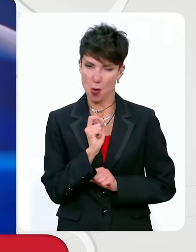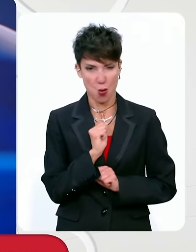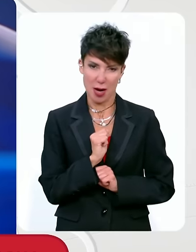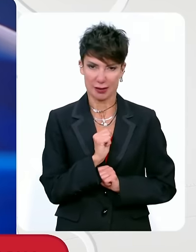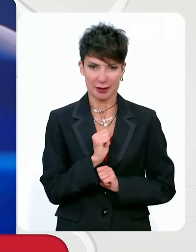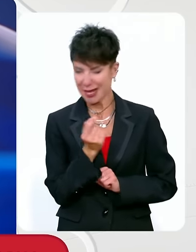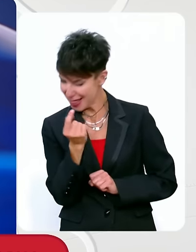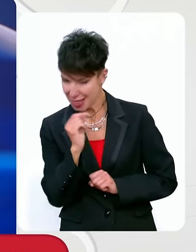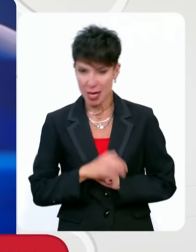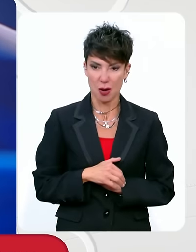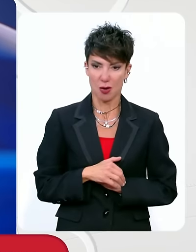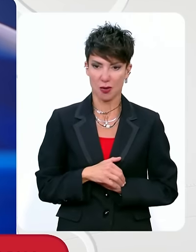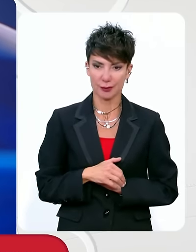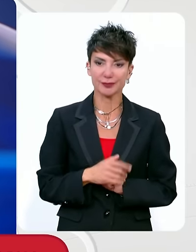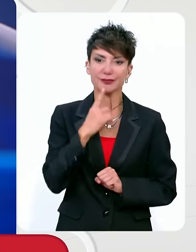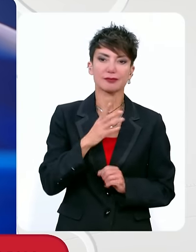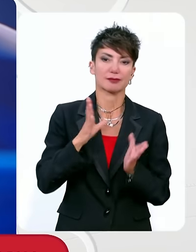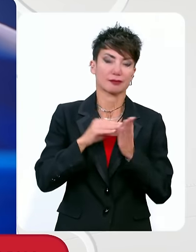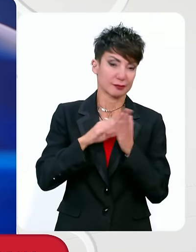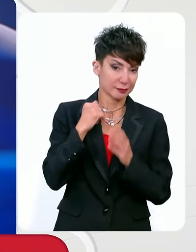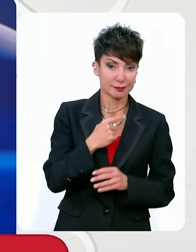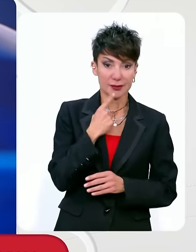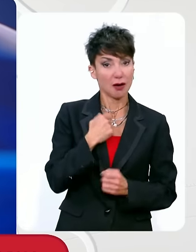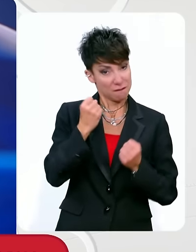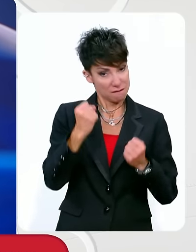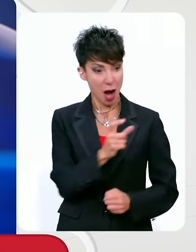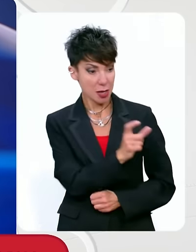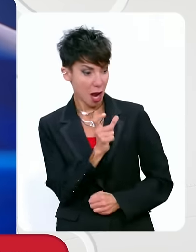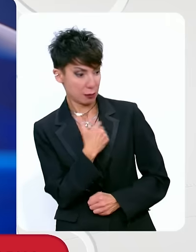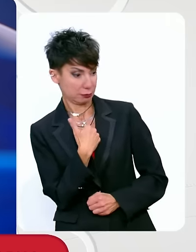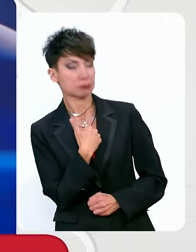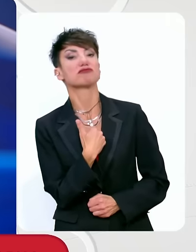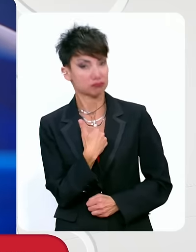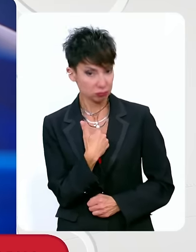μια μέρα να